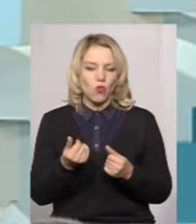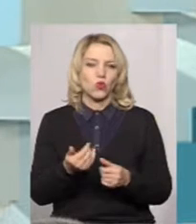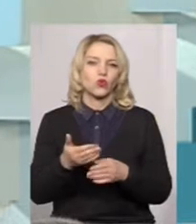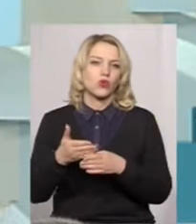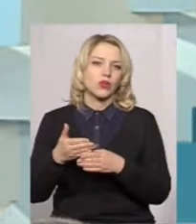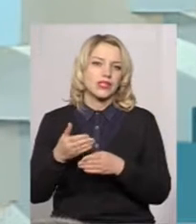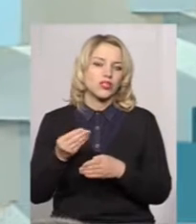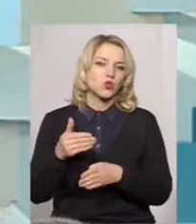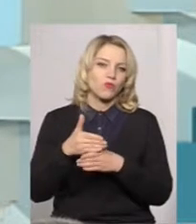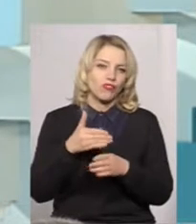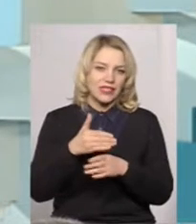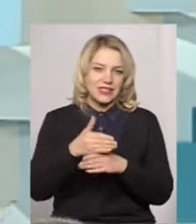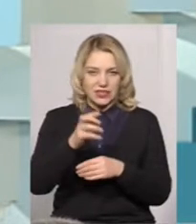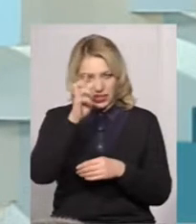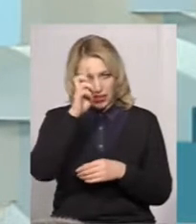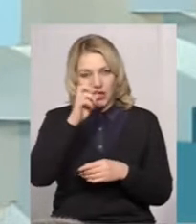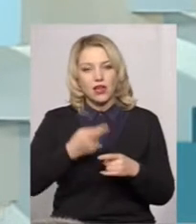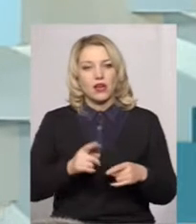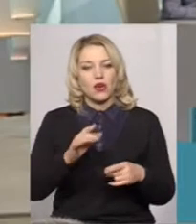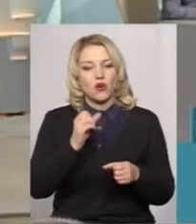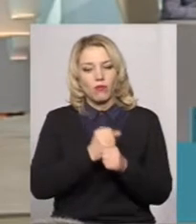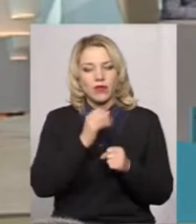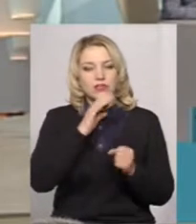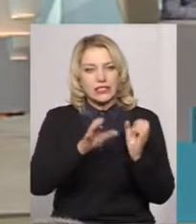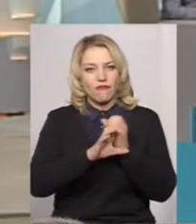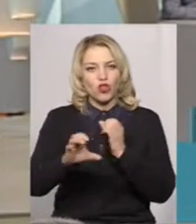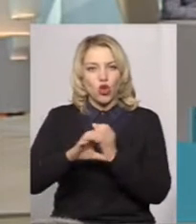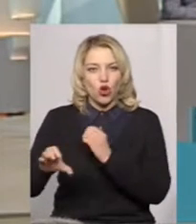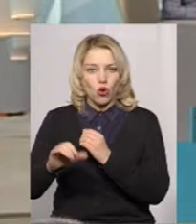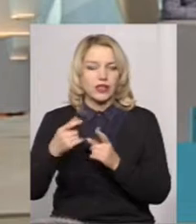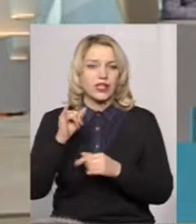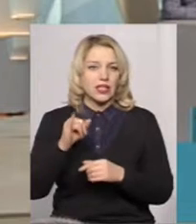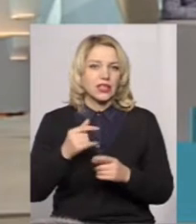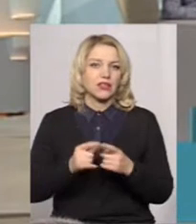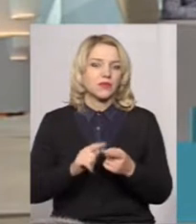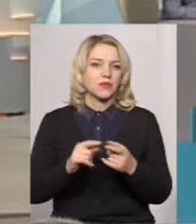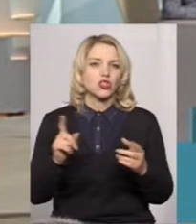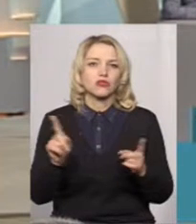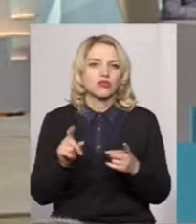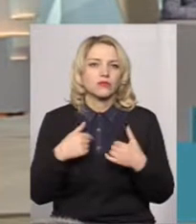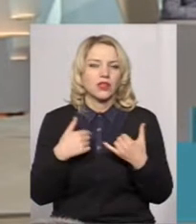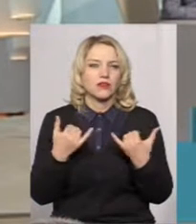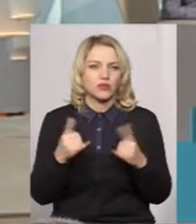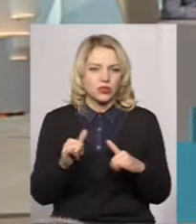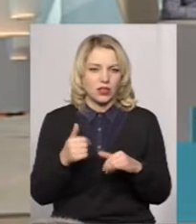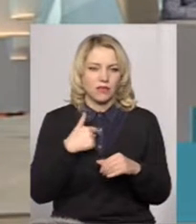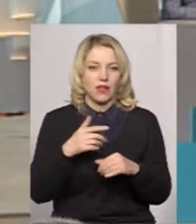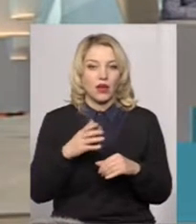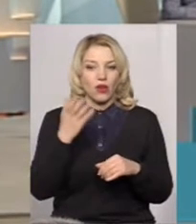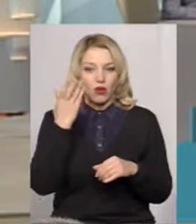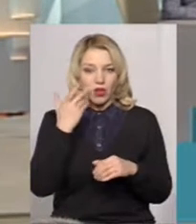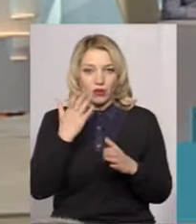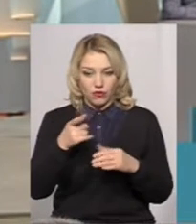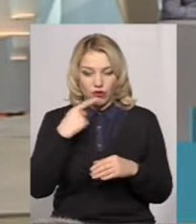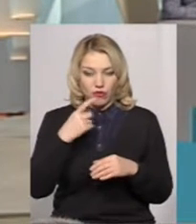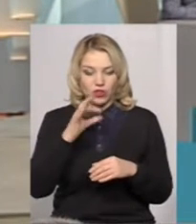робилися водогони, і частина з них до цього часу, то що мене запитують, кажуть, Сергій Віталійович, якщо ви десь